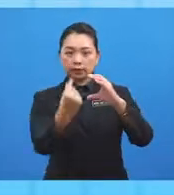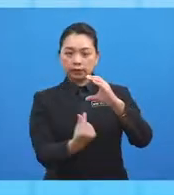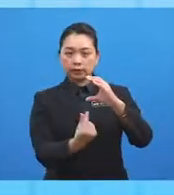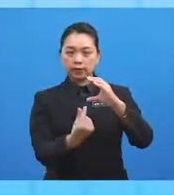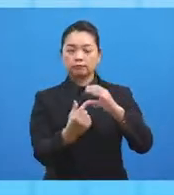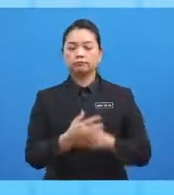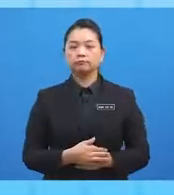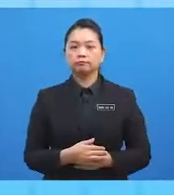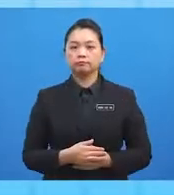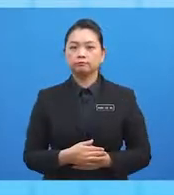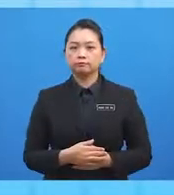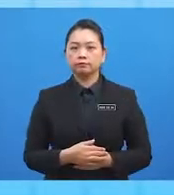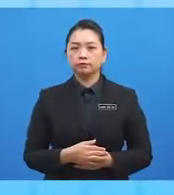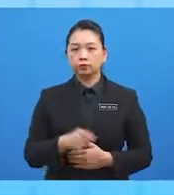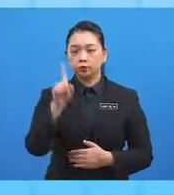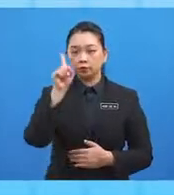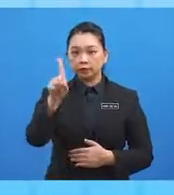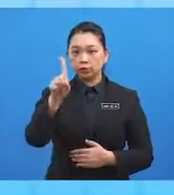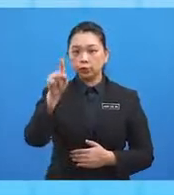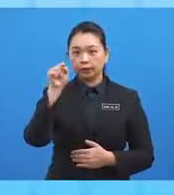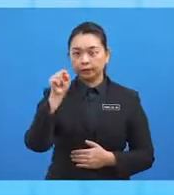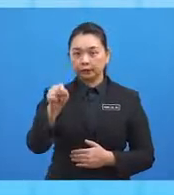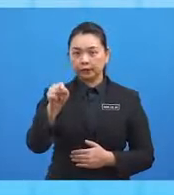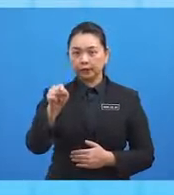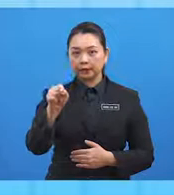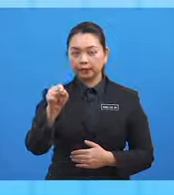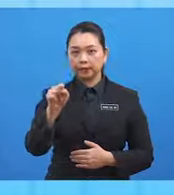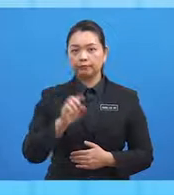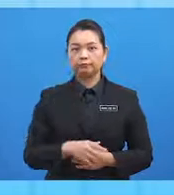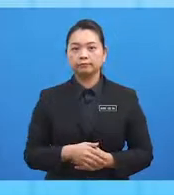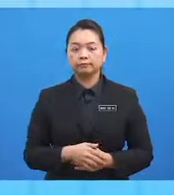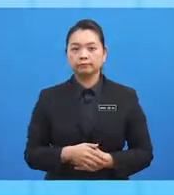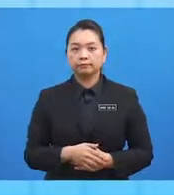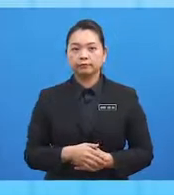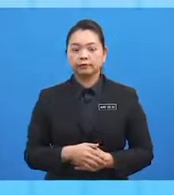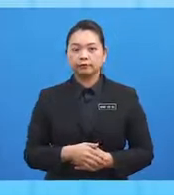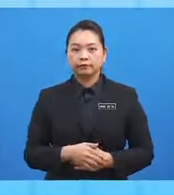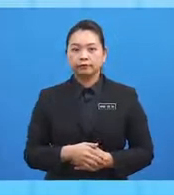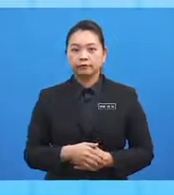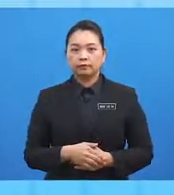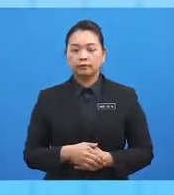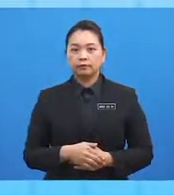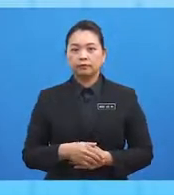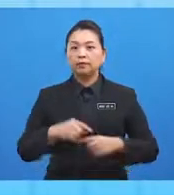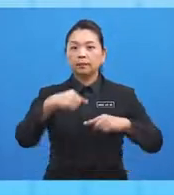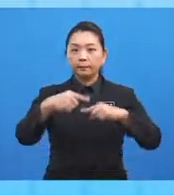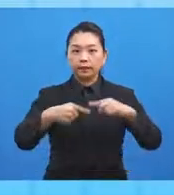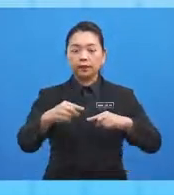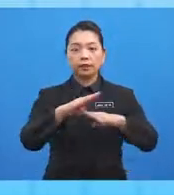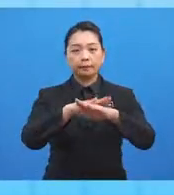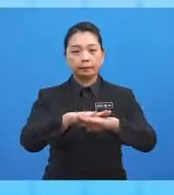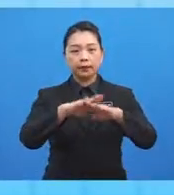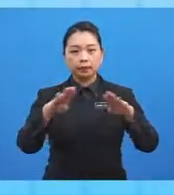sesuatu titik yang kedua apabila beza longitude